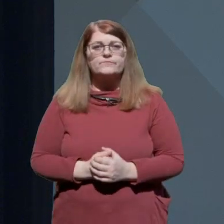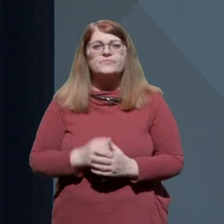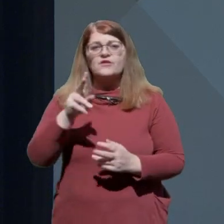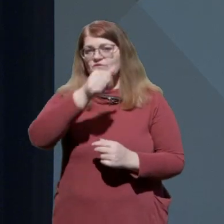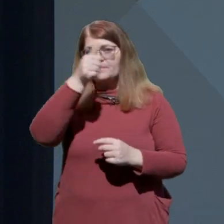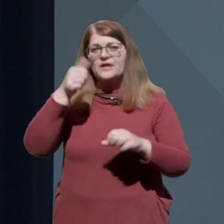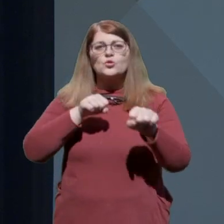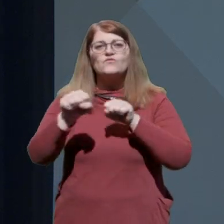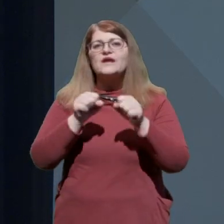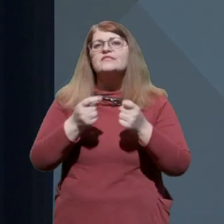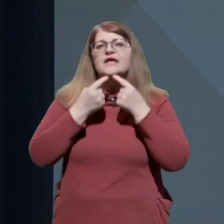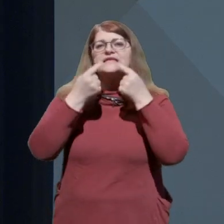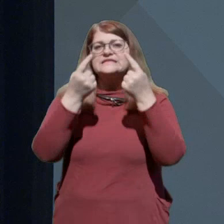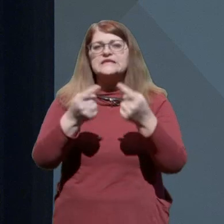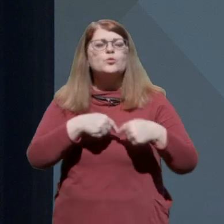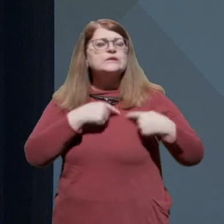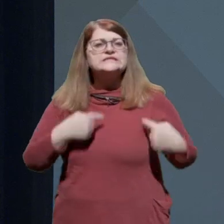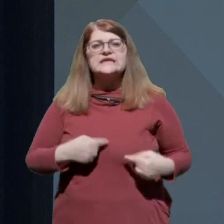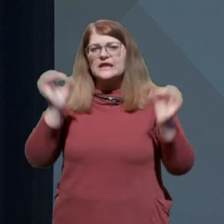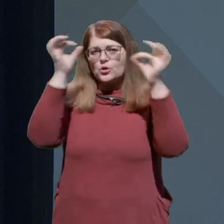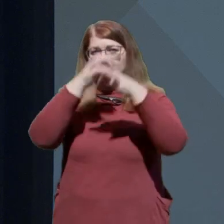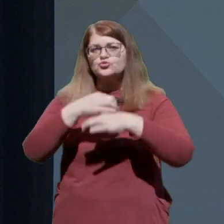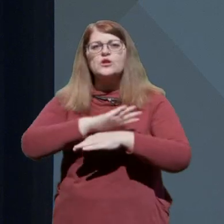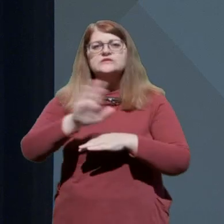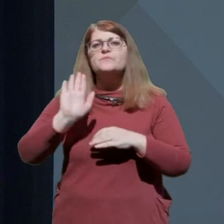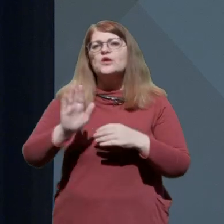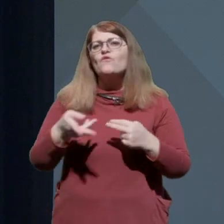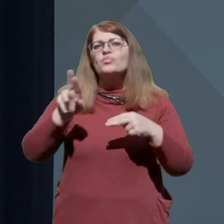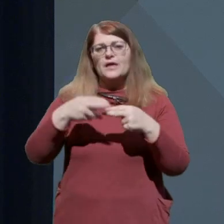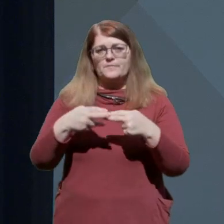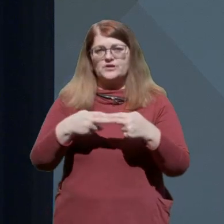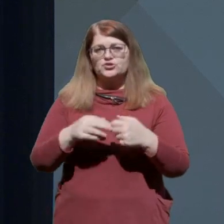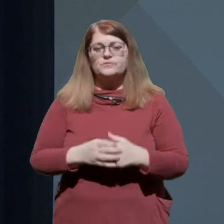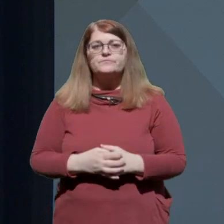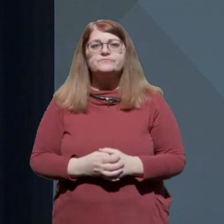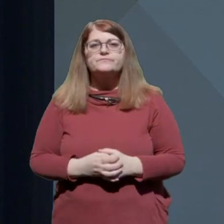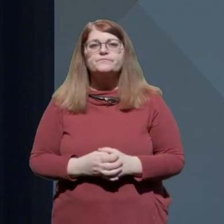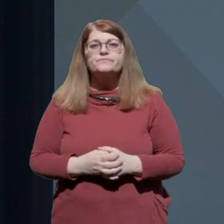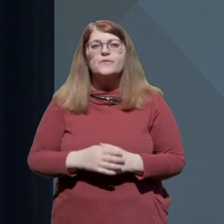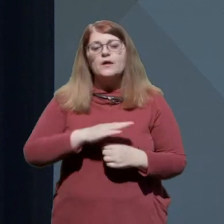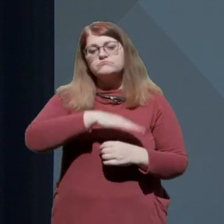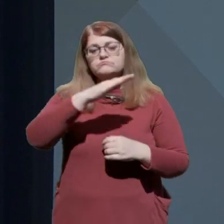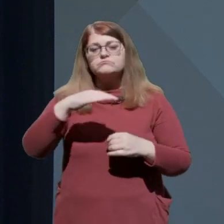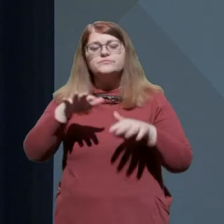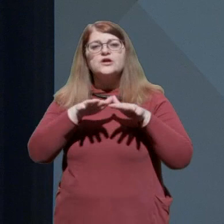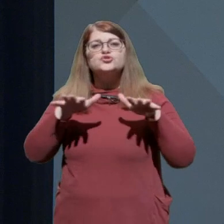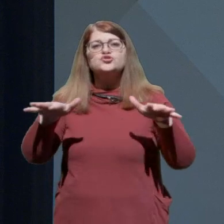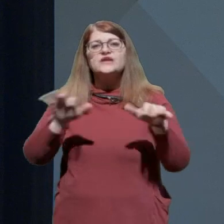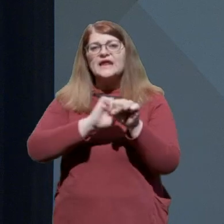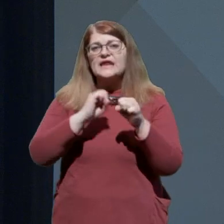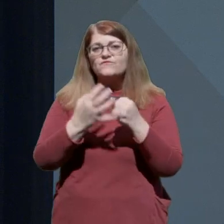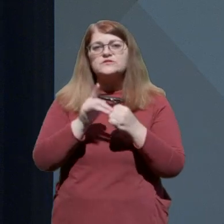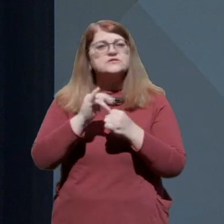vlade izrekam, iskreno sožalje vsem njihovim najbližim. Krivulja širenja virusa se ne